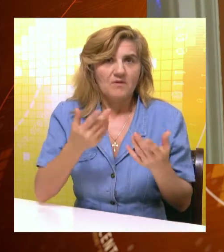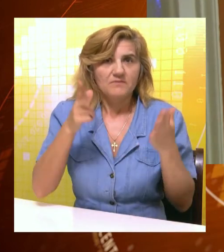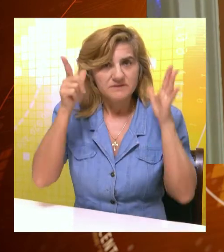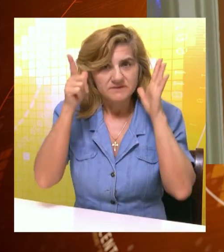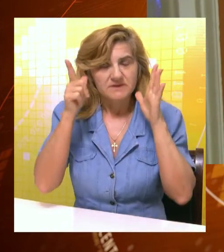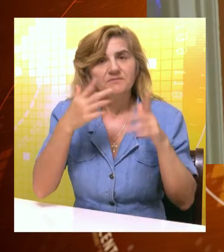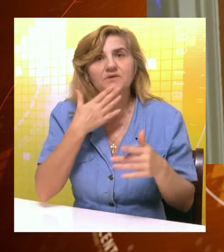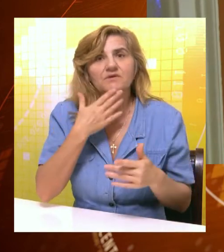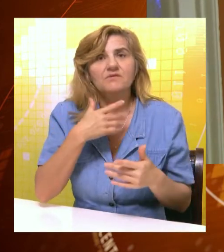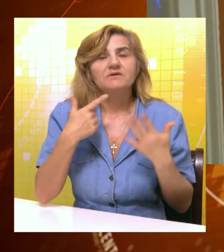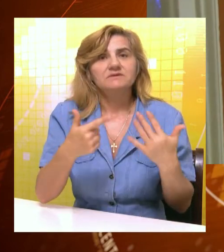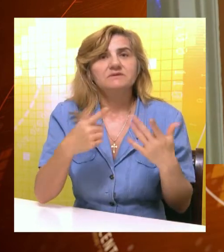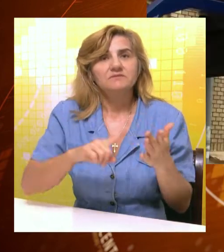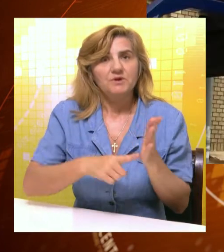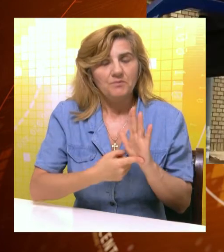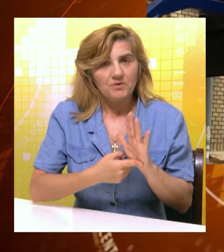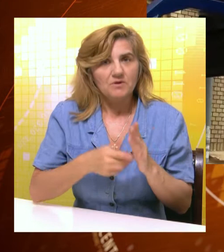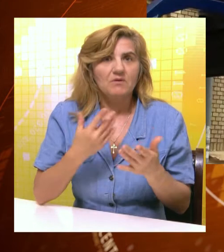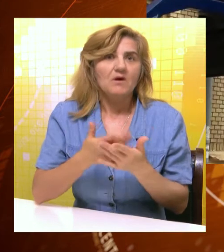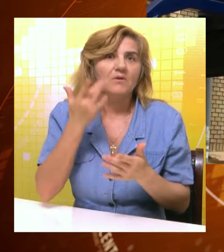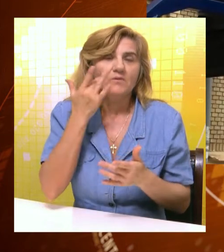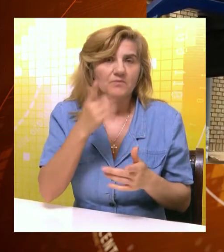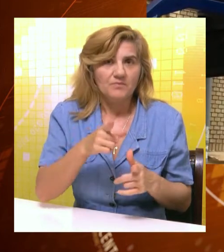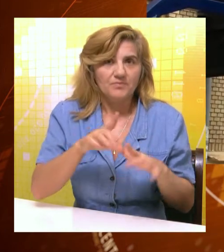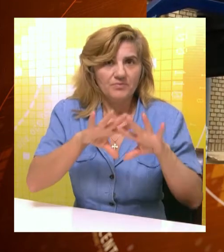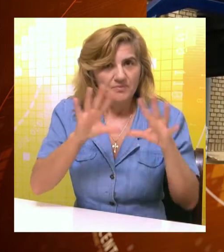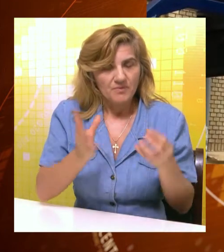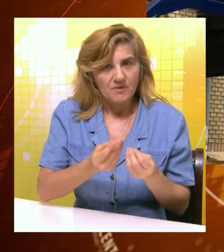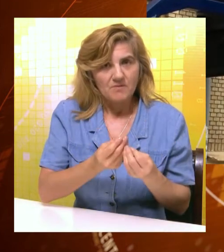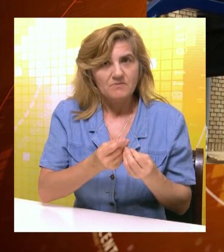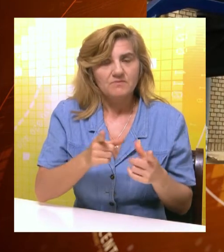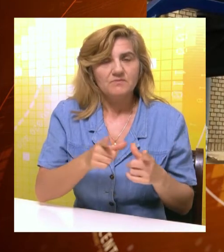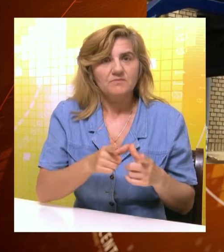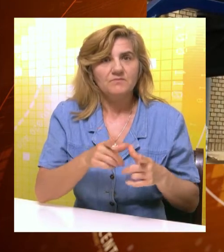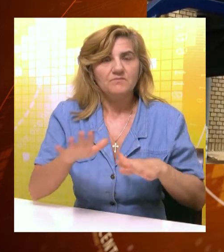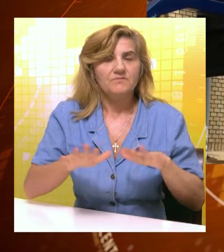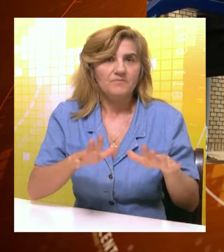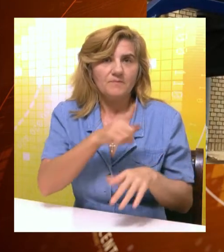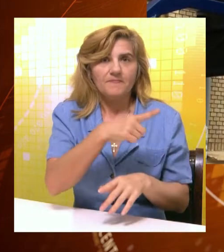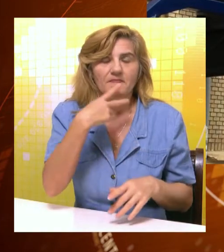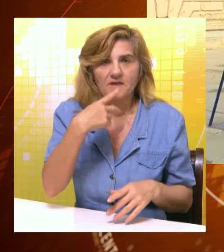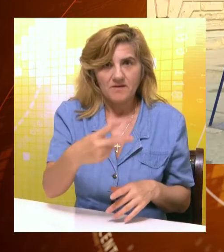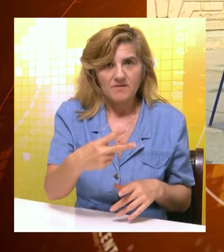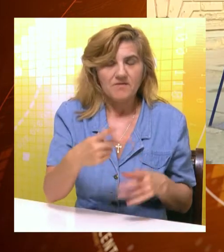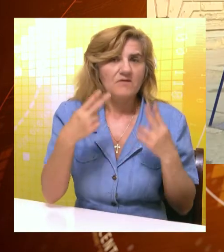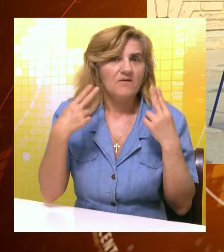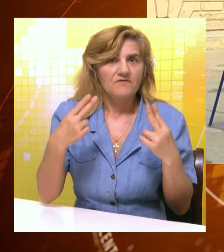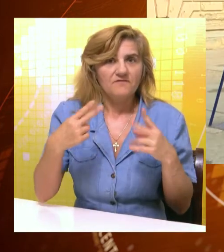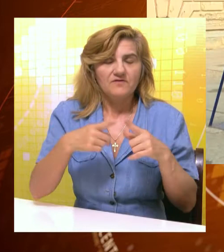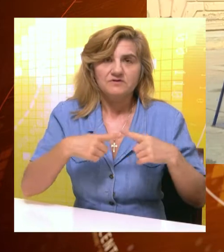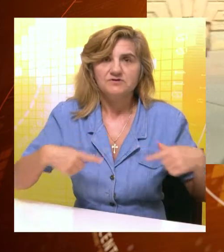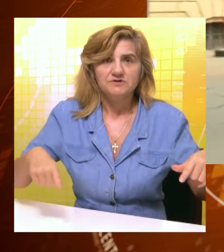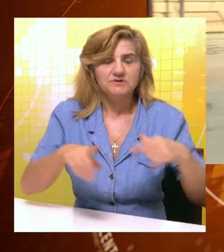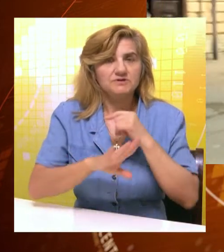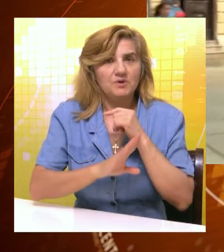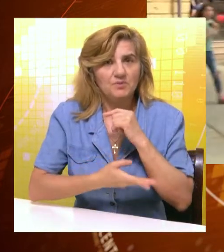70. Prema rečima članice Gradskog veća zadužene za oblast obrazovanja, Nataše Aleksić, polaganje mature je značajan